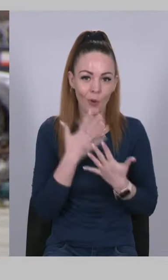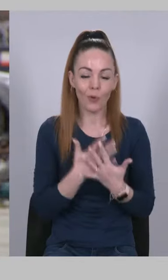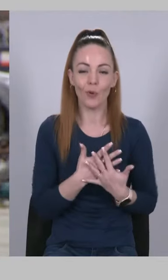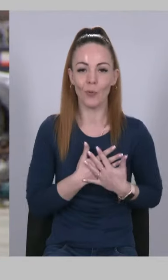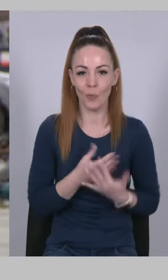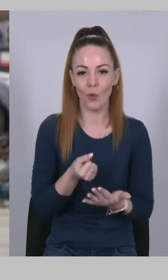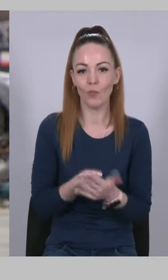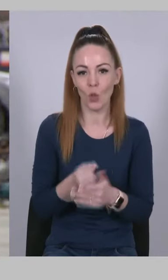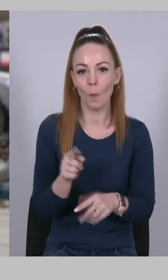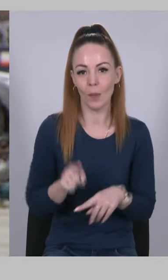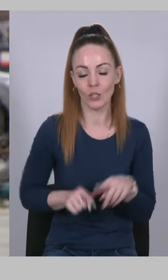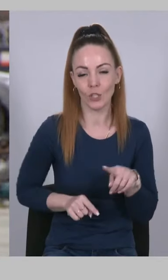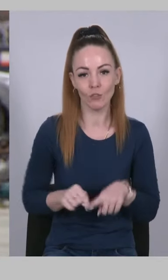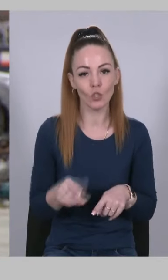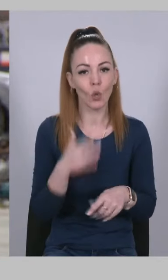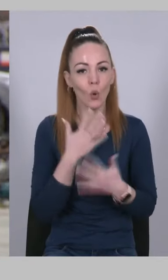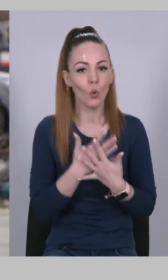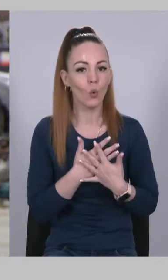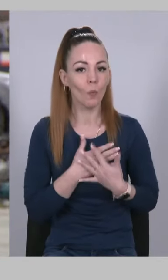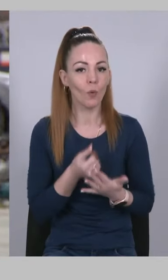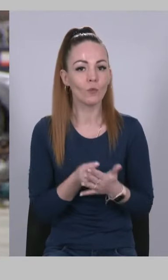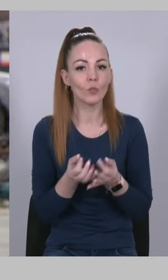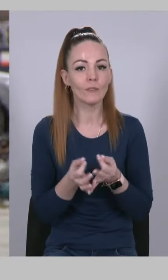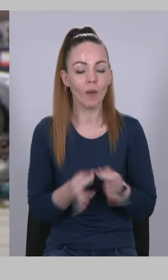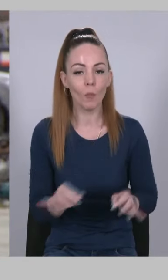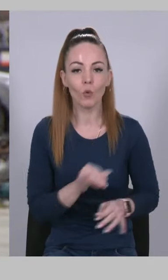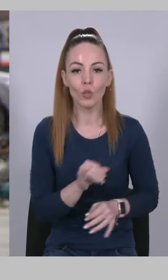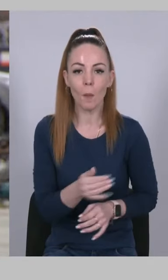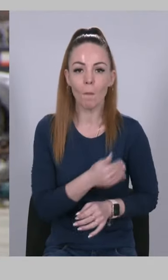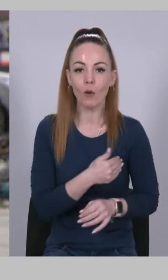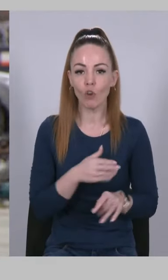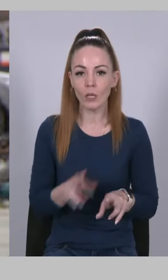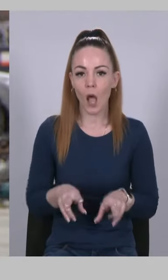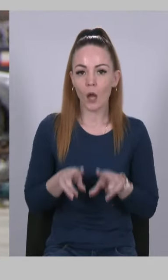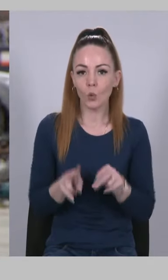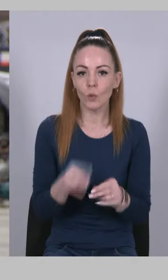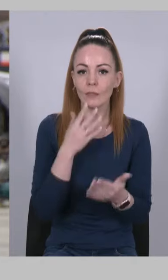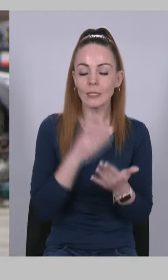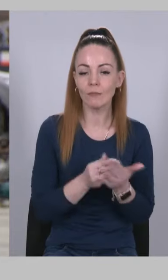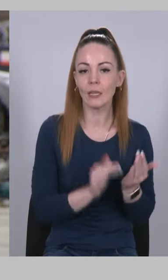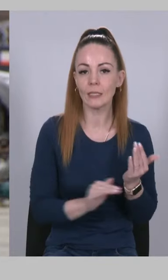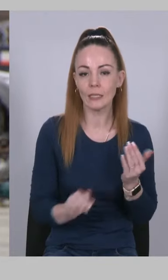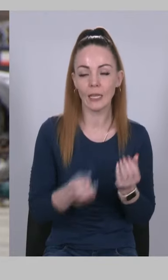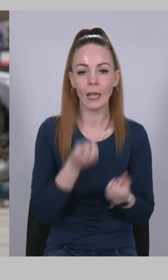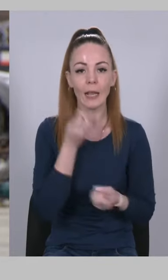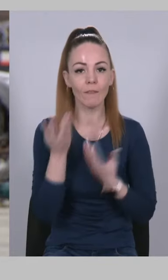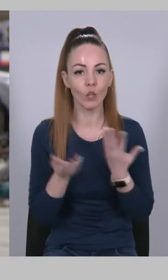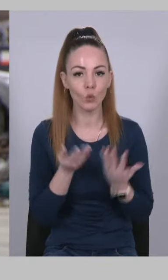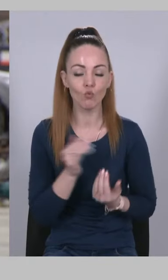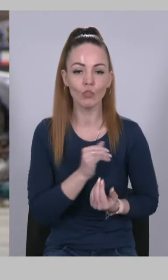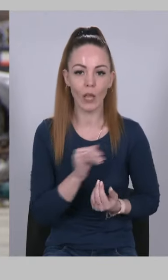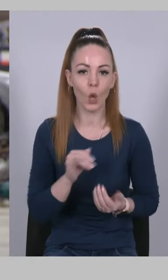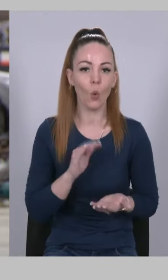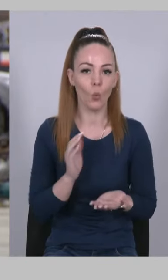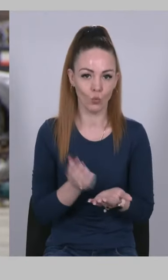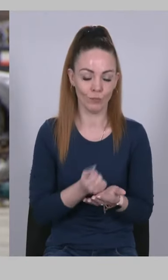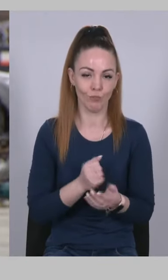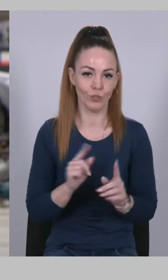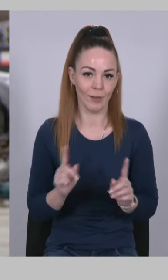любов до свободи і бажання гарантувати своїм дітям квітуче і успішне майбутнє.